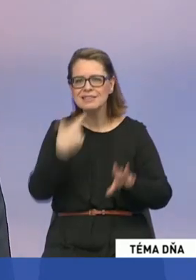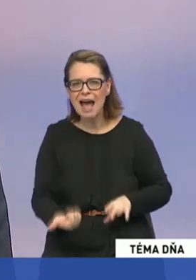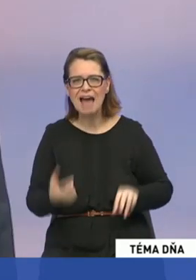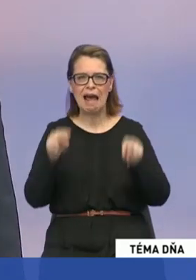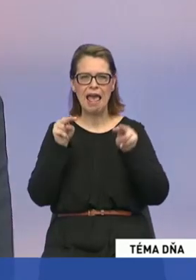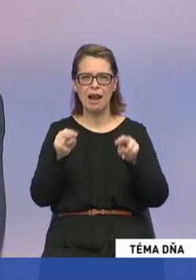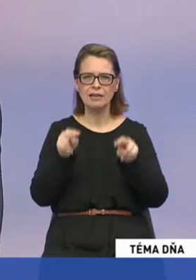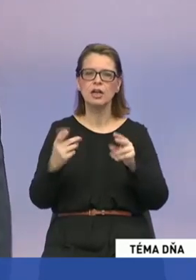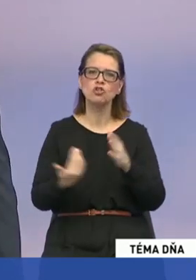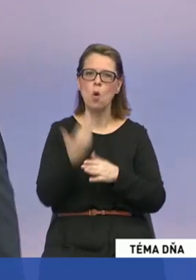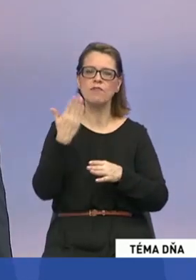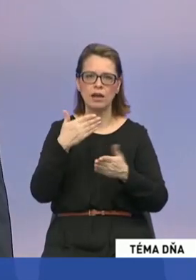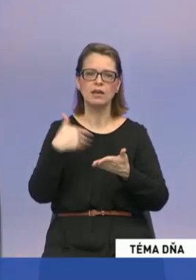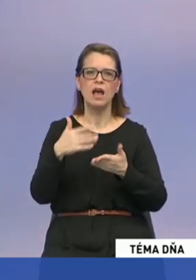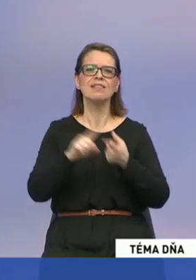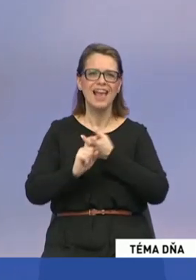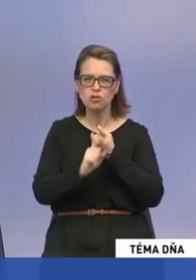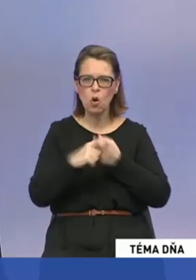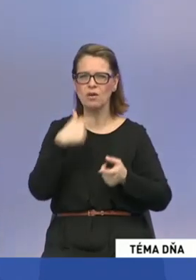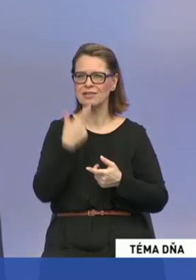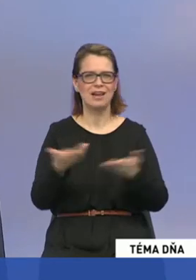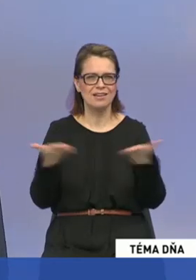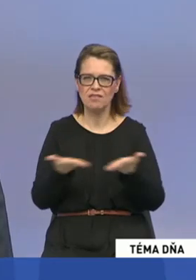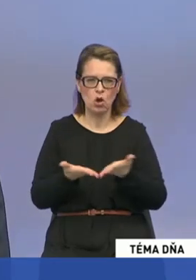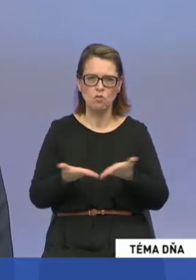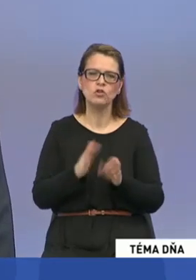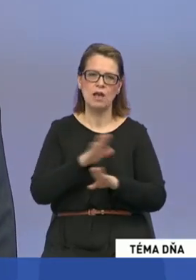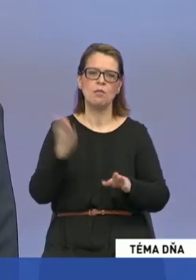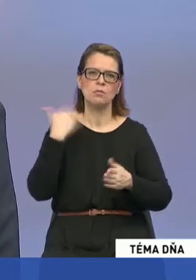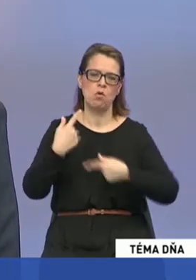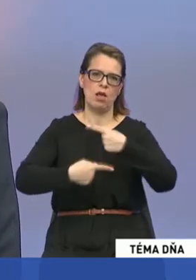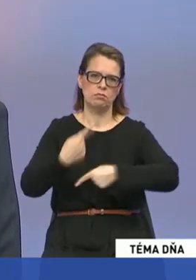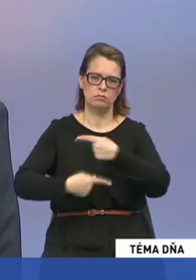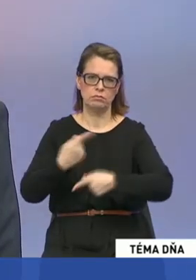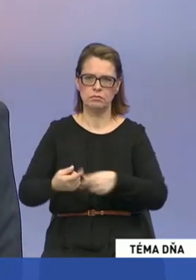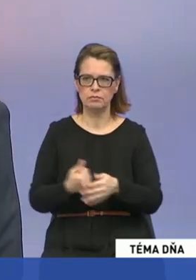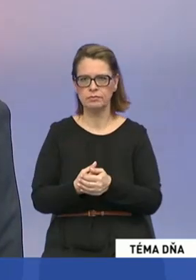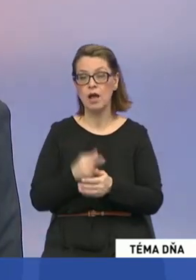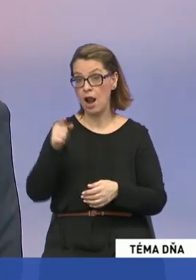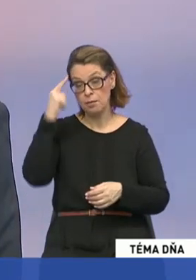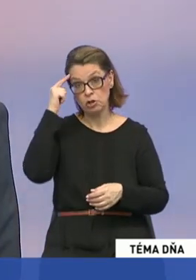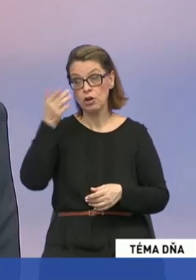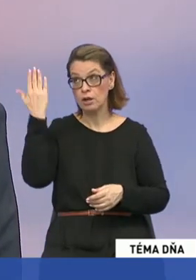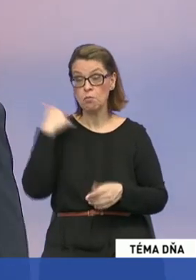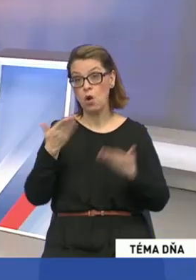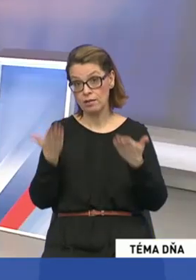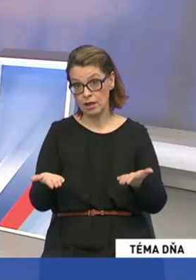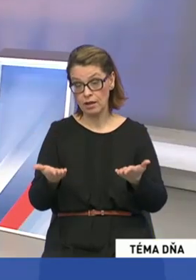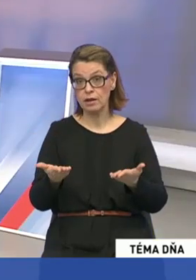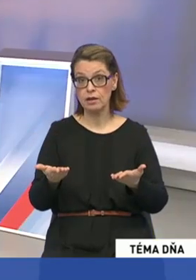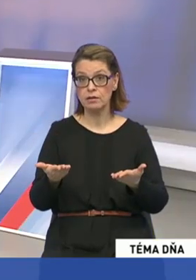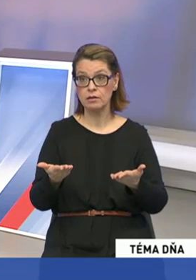prestarnutá elektrárenia, nielen technologická, ale aj environmentálne, bola naďalej v prevádzke. Ano, ale tá ideá bola taká, odstaviť